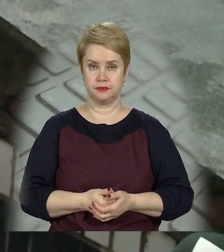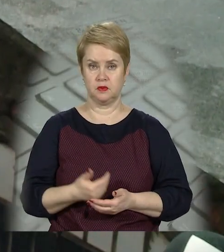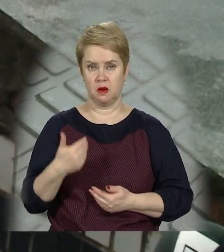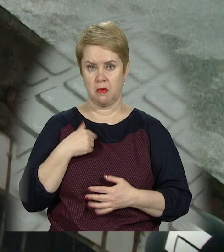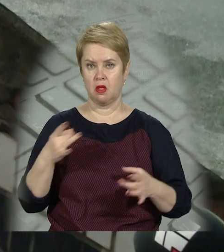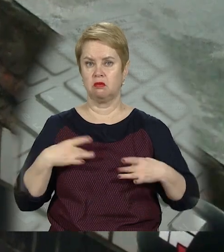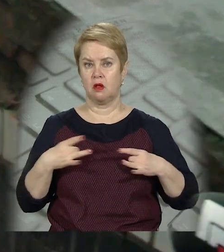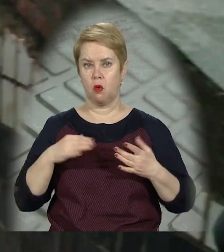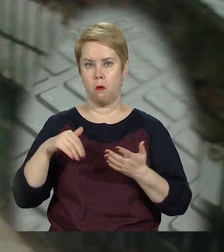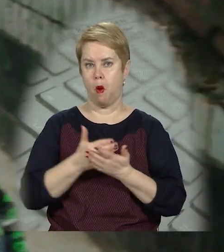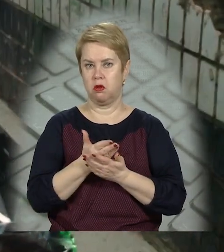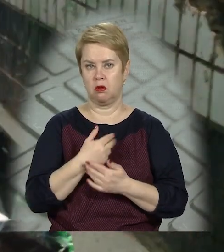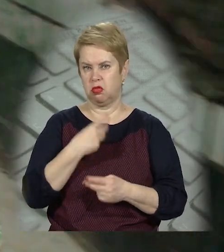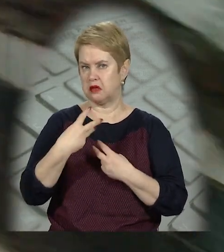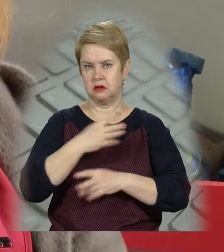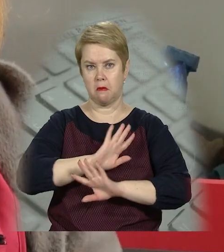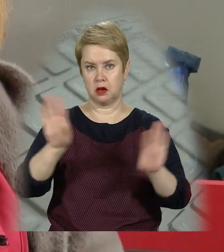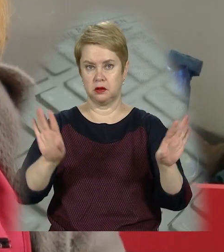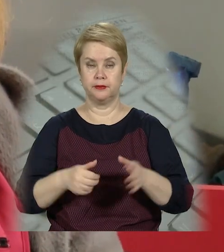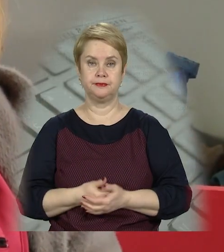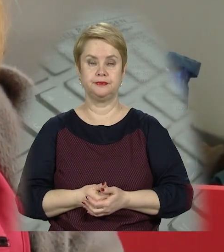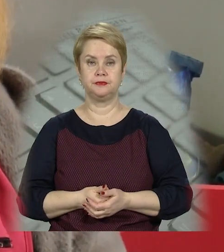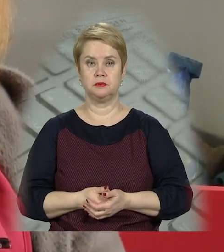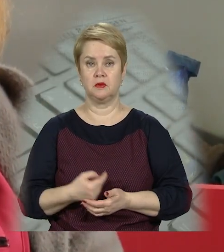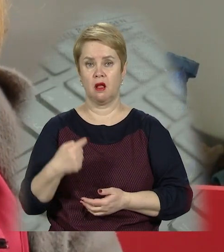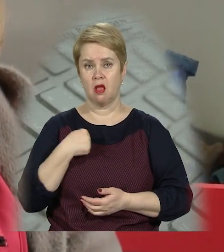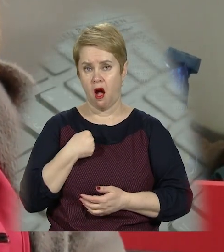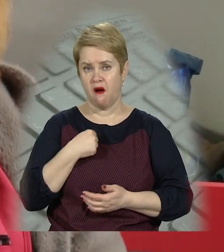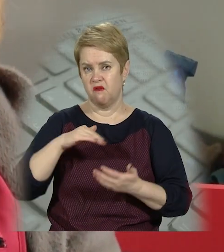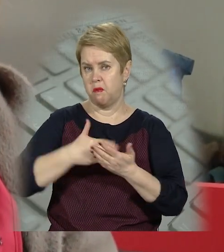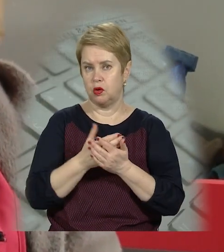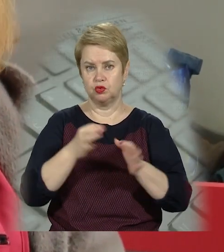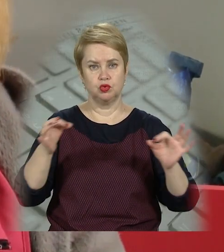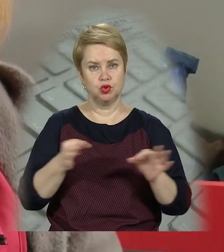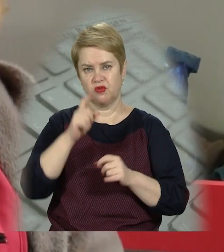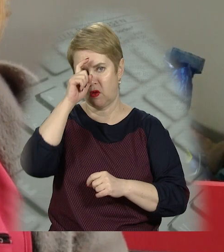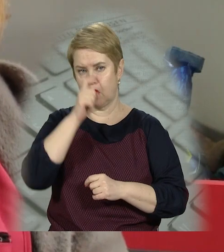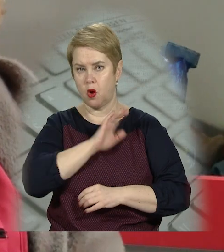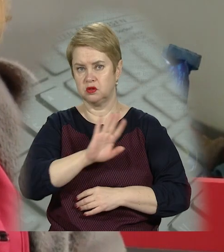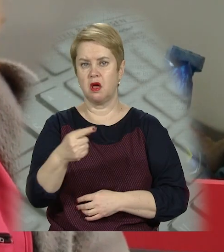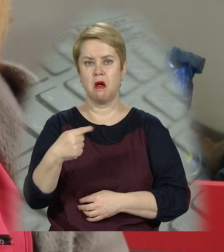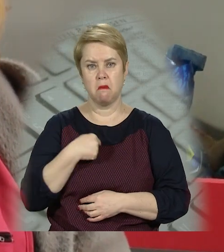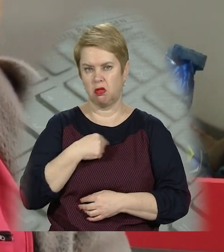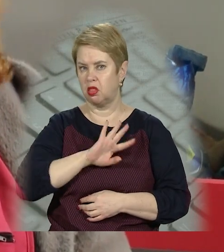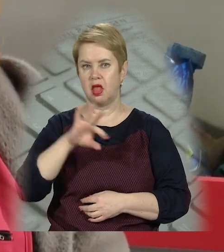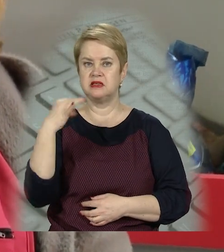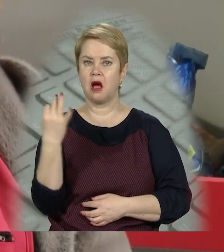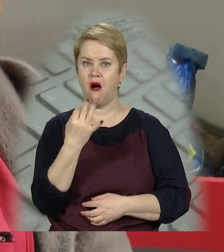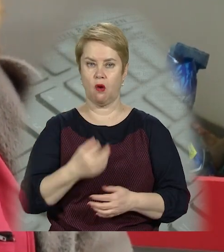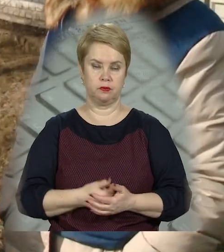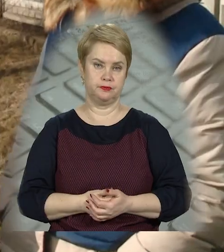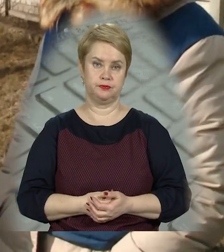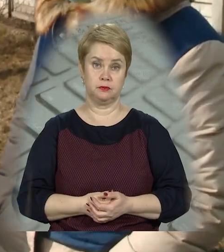Мене дритує політика, не знімайте. Я в політиці практично нічого не розумію і мені не цікаво.